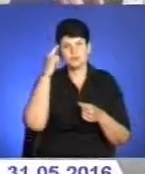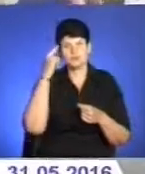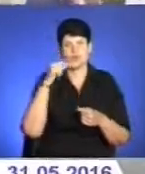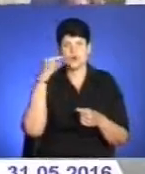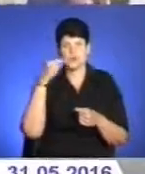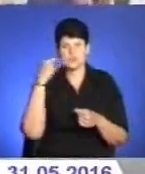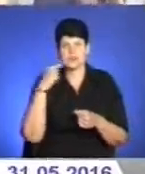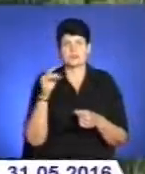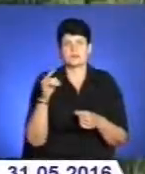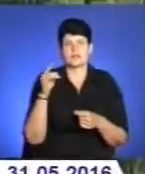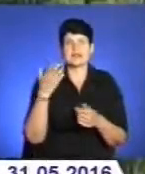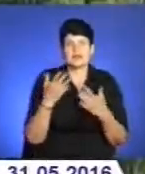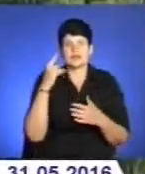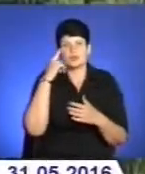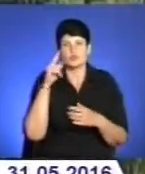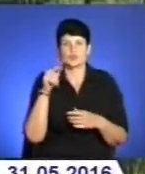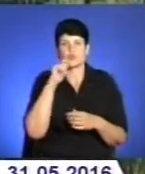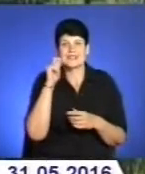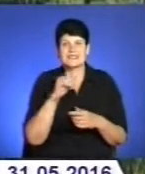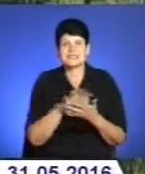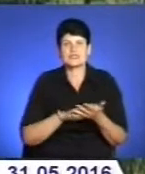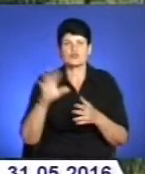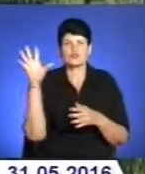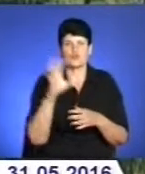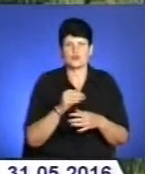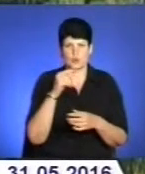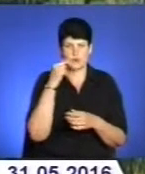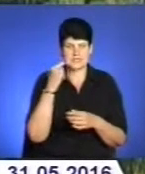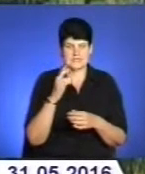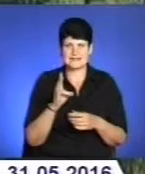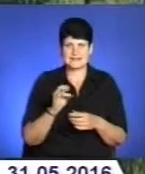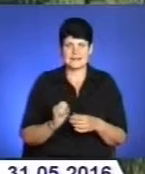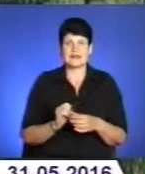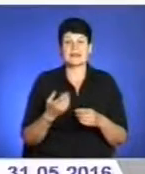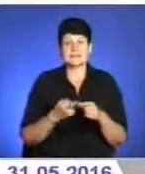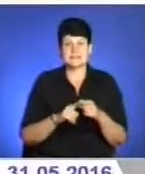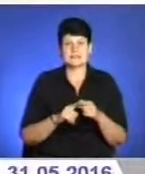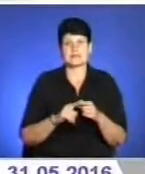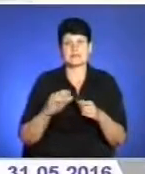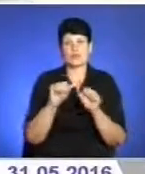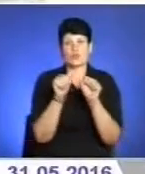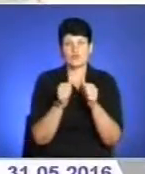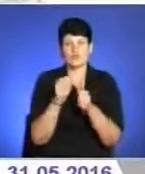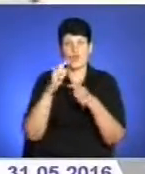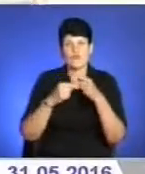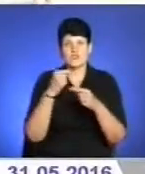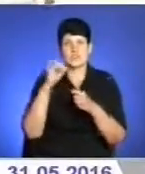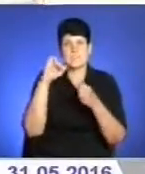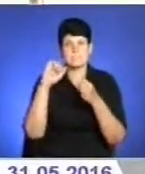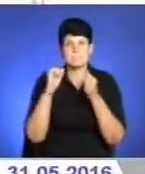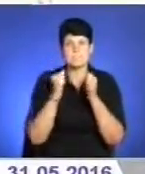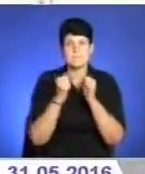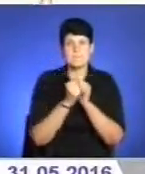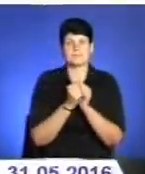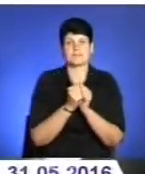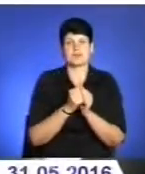називається їх решити, тобто люди, які ненавидять українців як націю. Основне призначення значка – зламати стереотипи росіян про